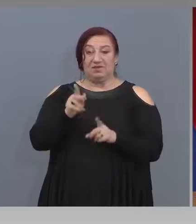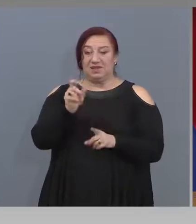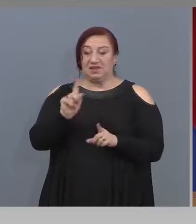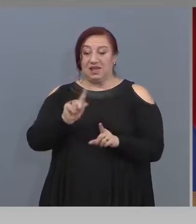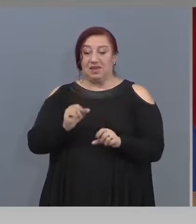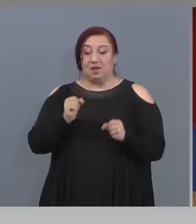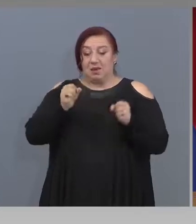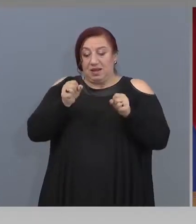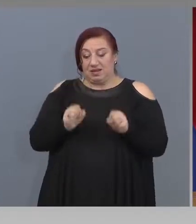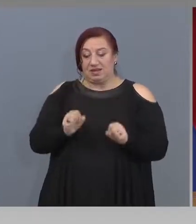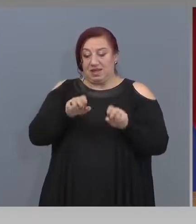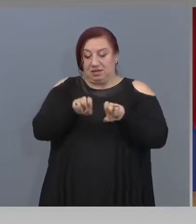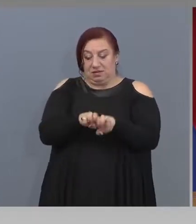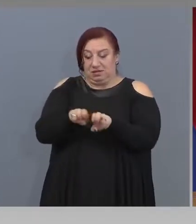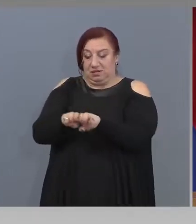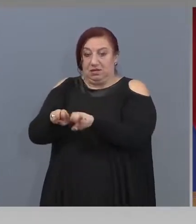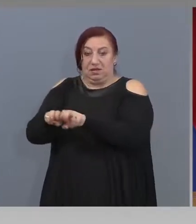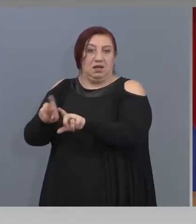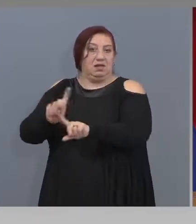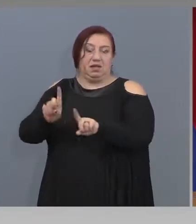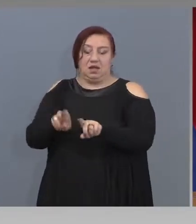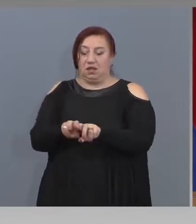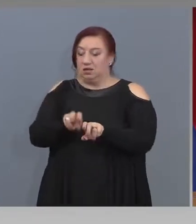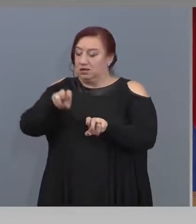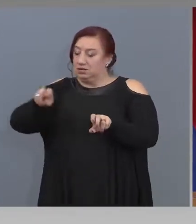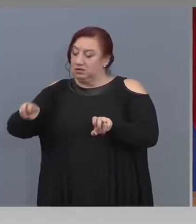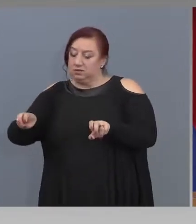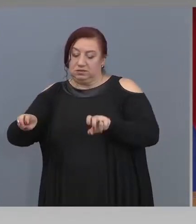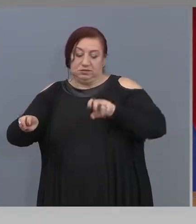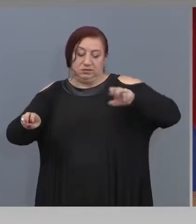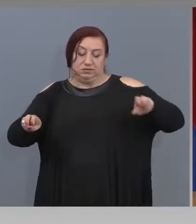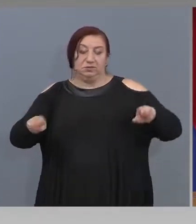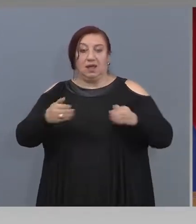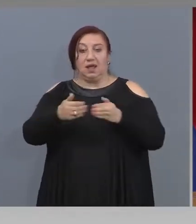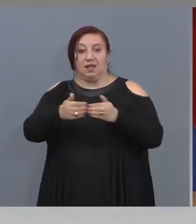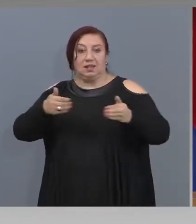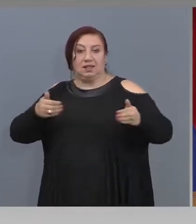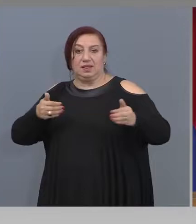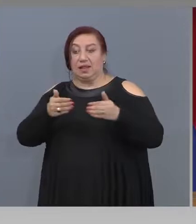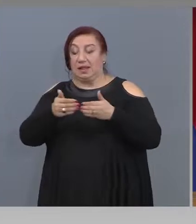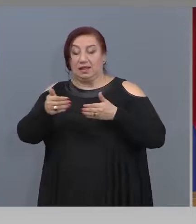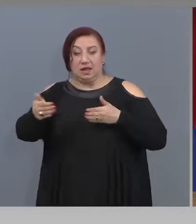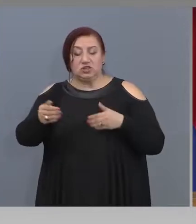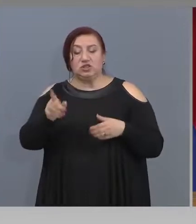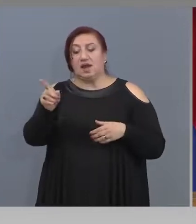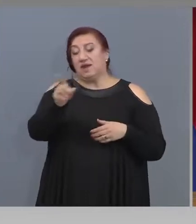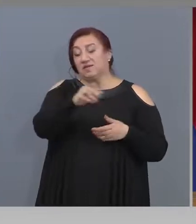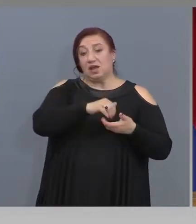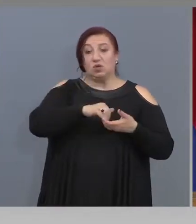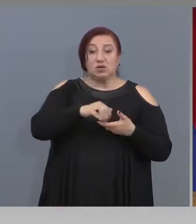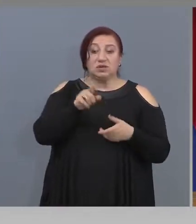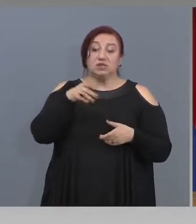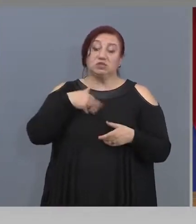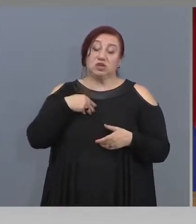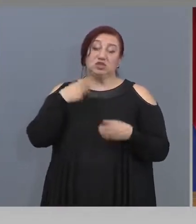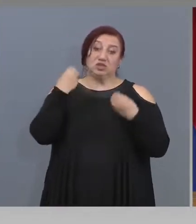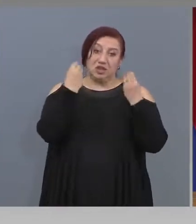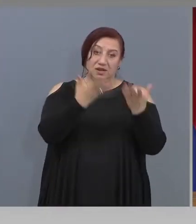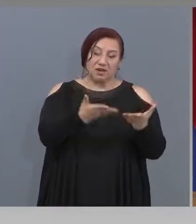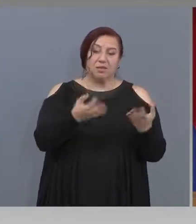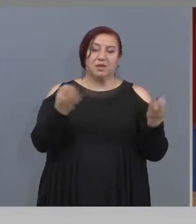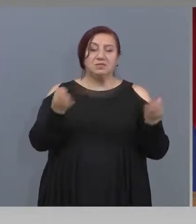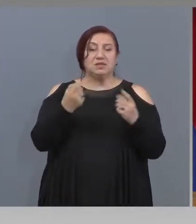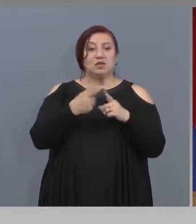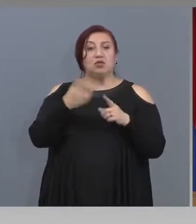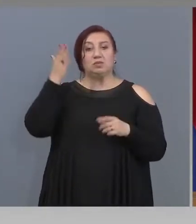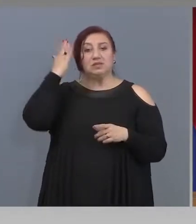до друг зрителите. И вече всеки организатор ще изискаме от него. Ние ще им пуснем специално от Министерството на културата